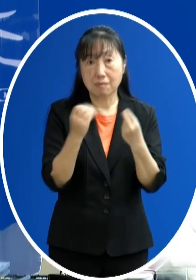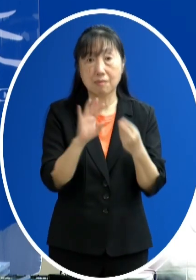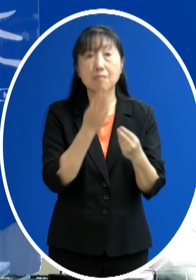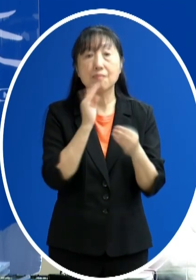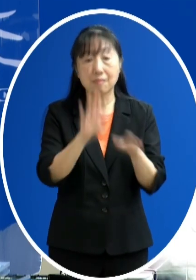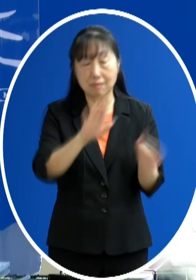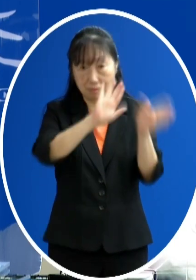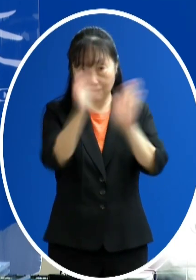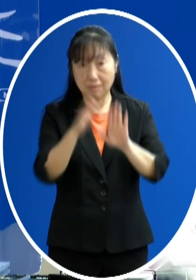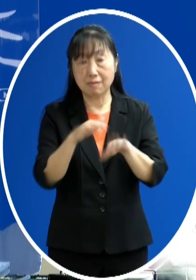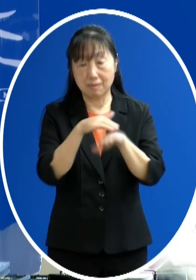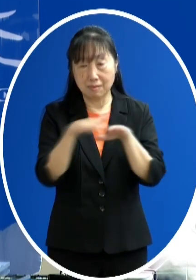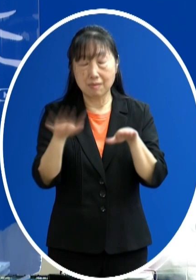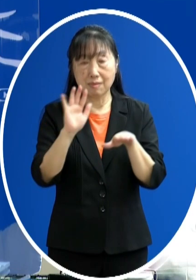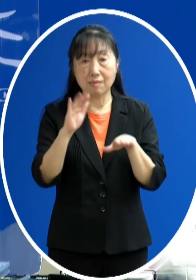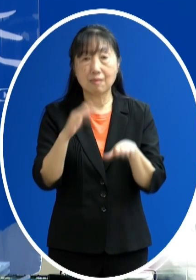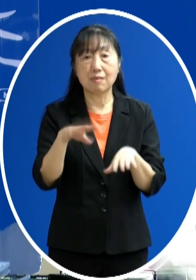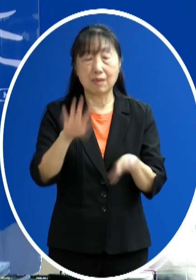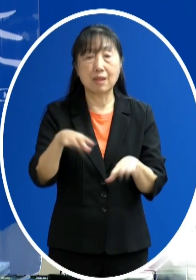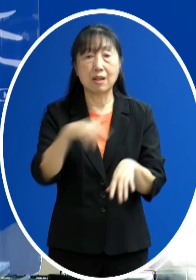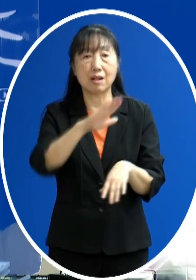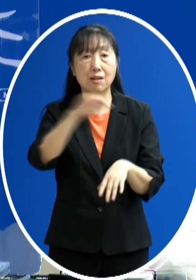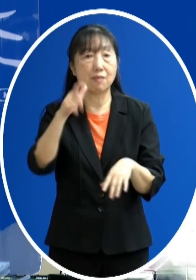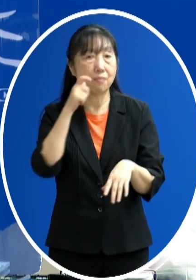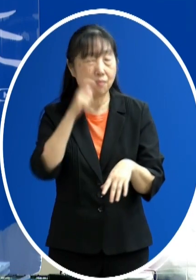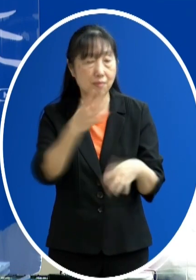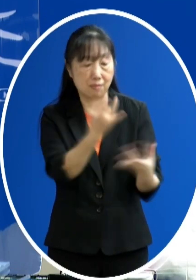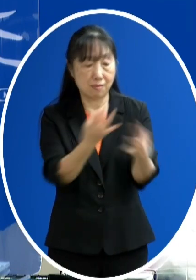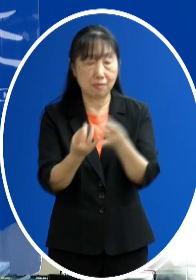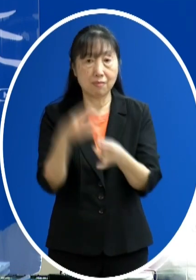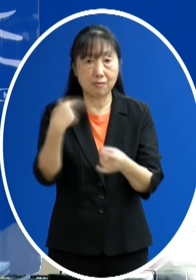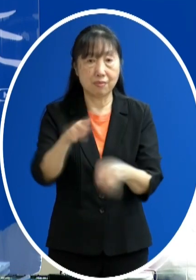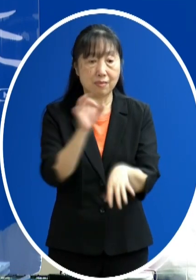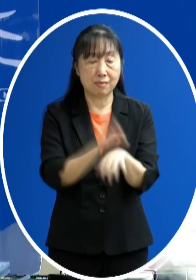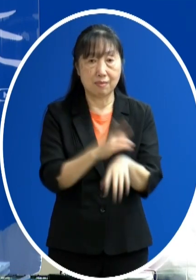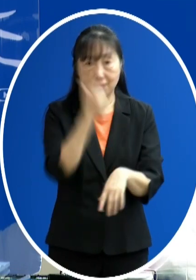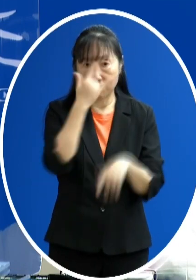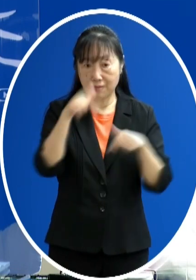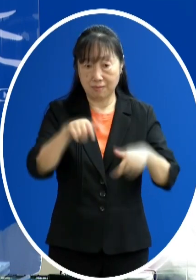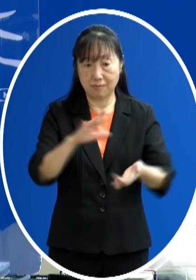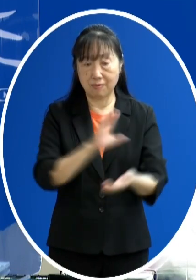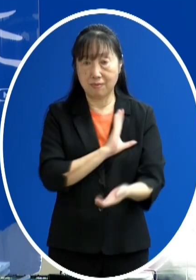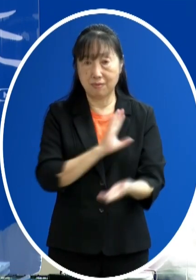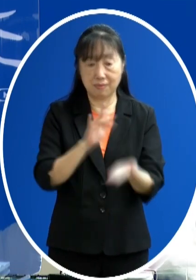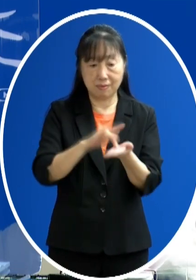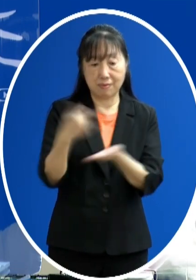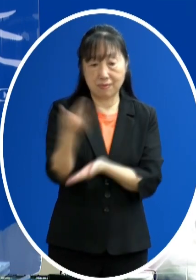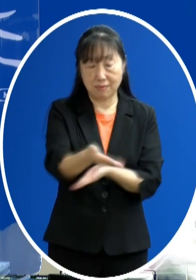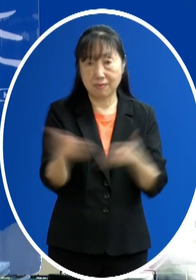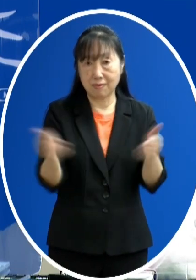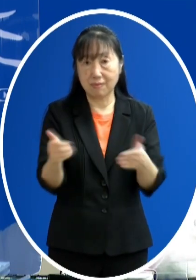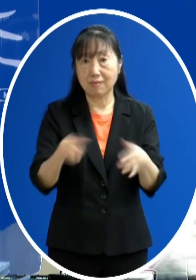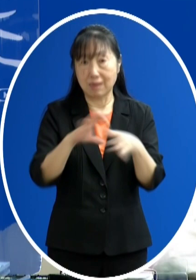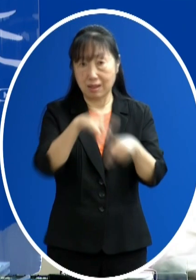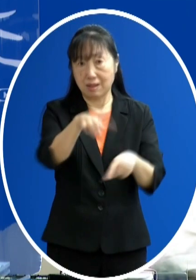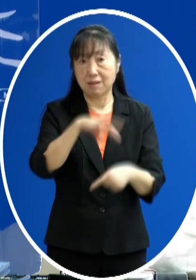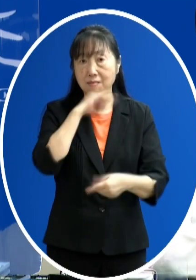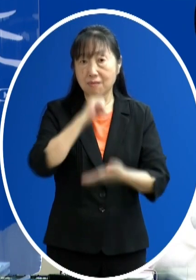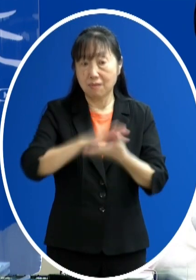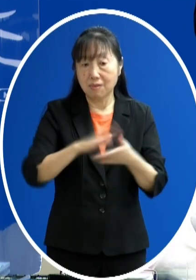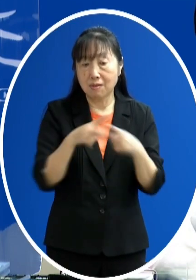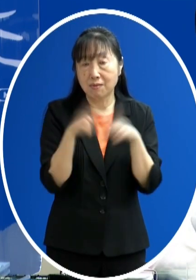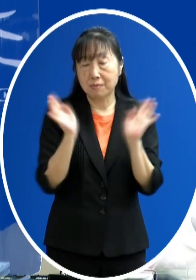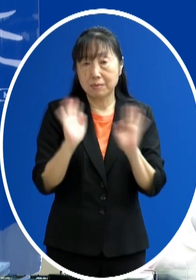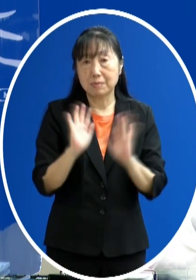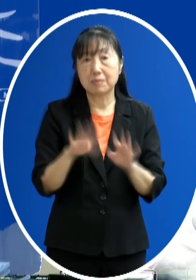定在接受類固醇跟瑞德西偉的這些藥物的一個治療 所以這是今天 年紀比較小的一個兒童重症的病